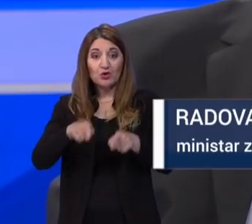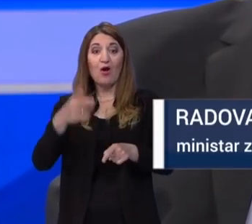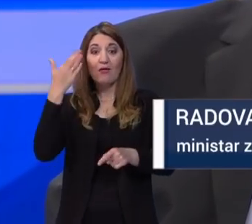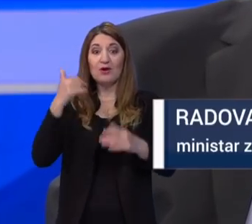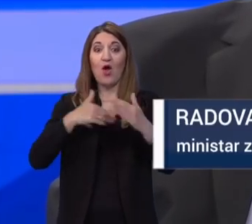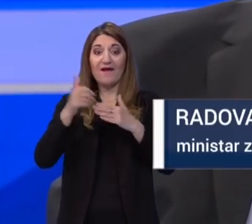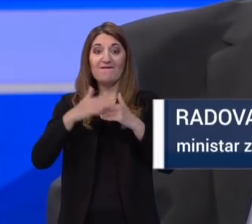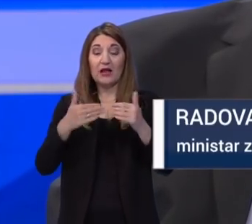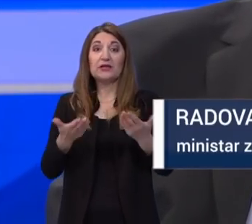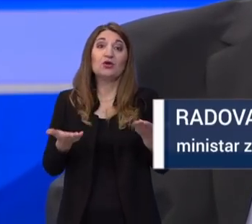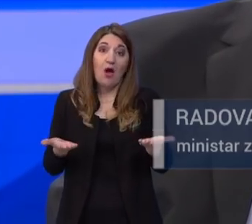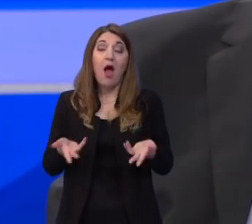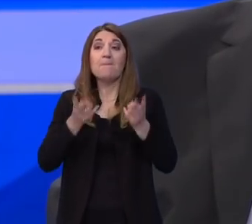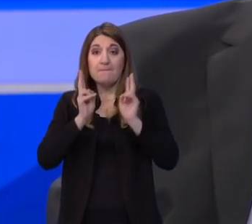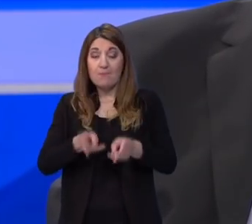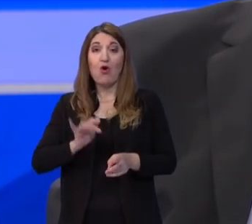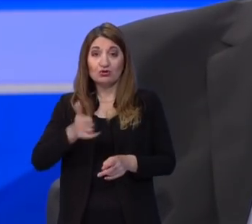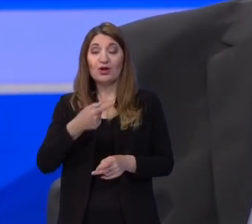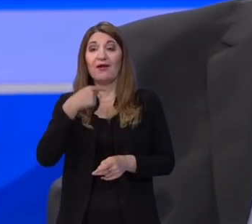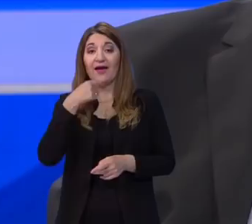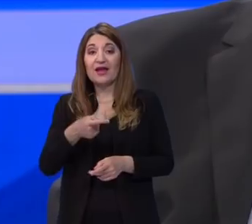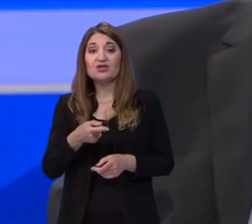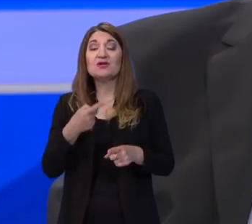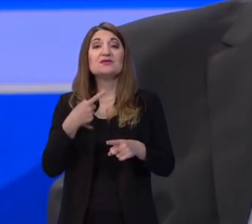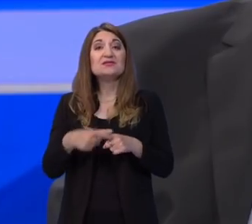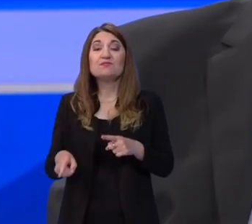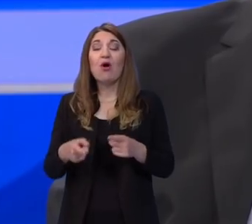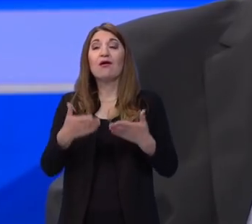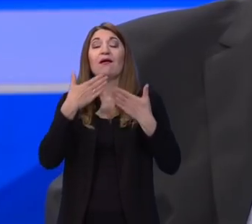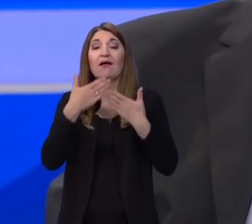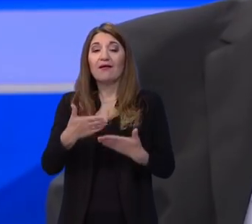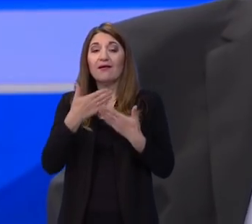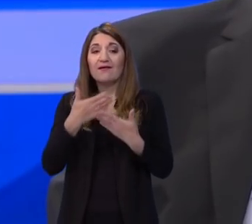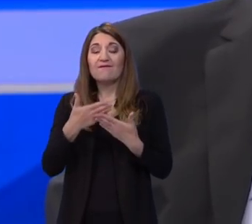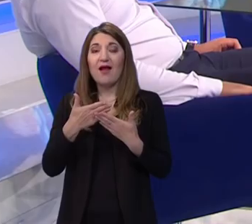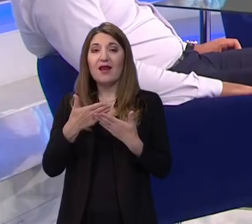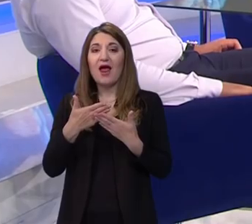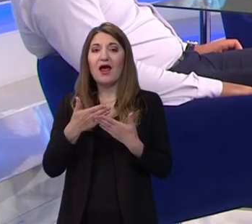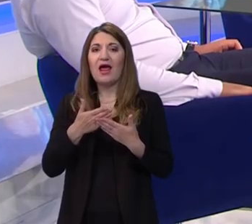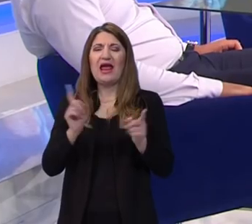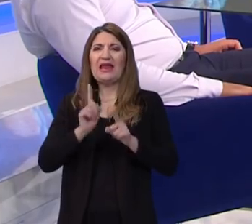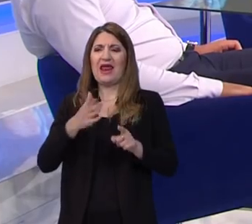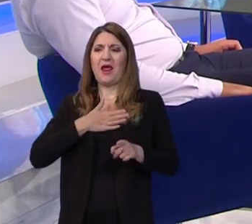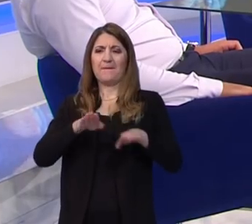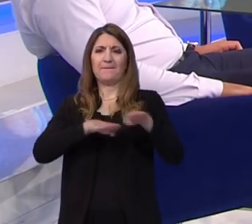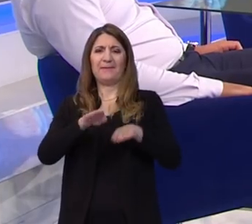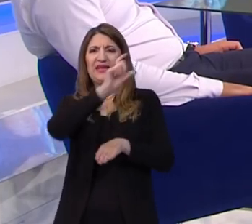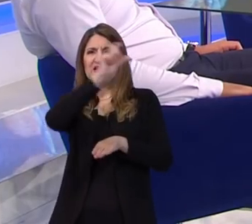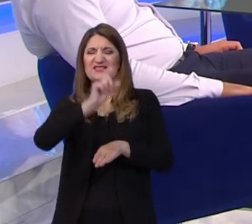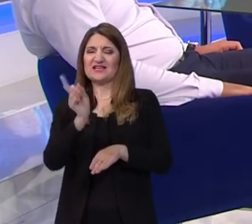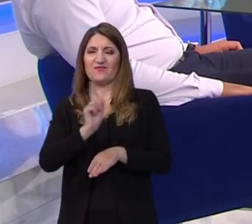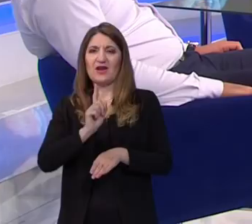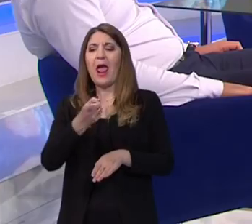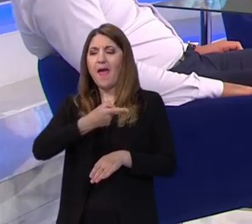godini? Mislim da se može razgovarati o kvalitetnom godini i to u prvom redu zahvaljujući ne nama u ministarstvu. Mi smo